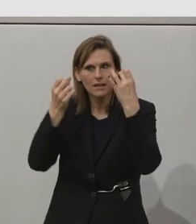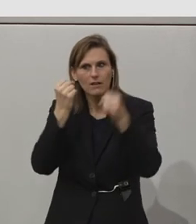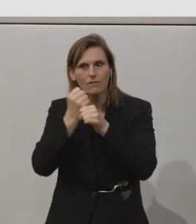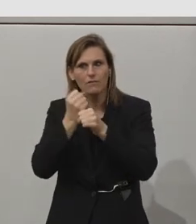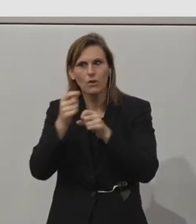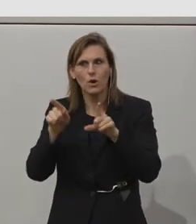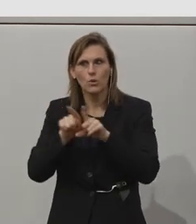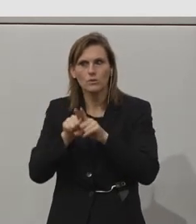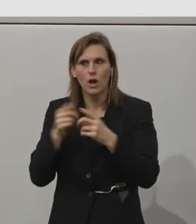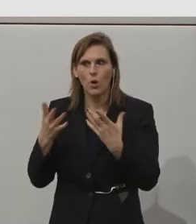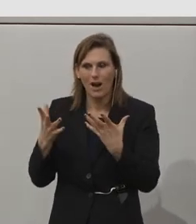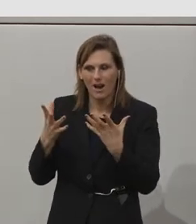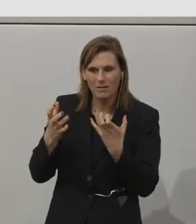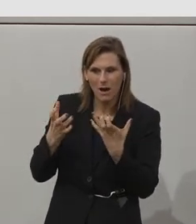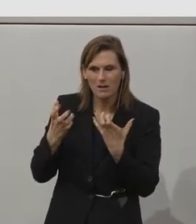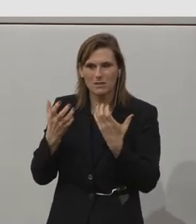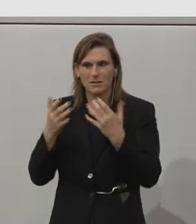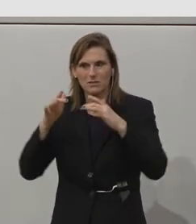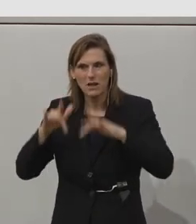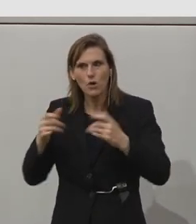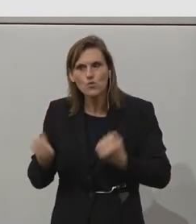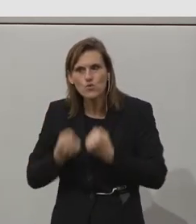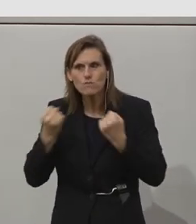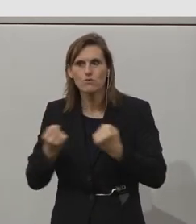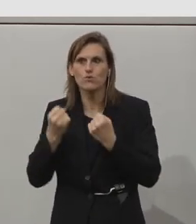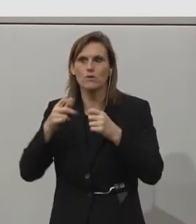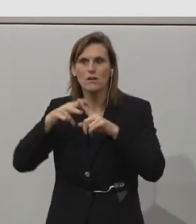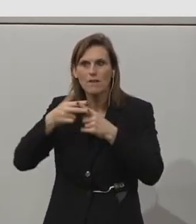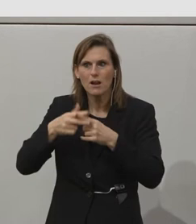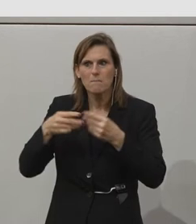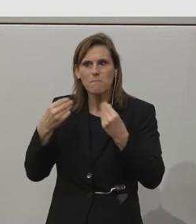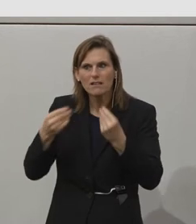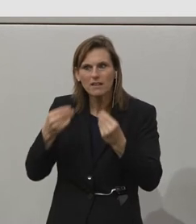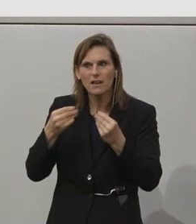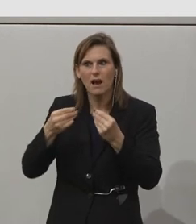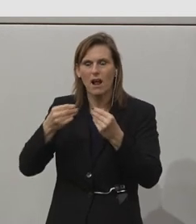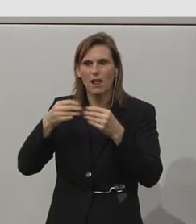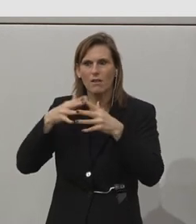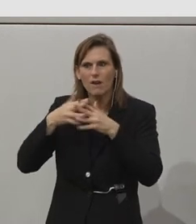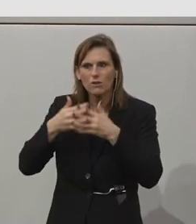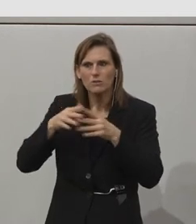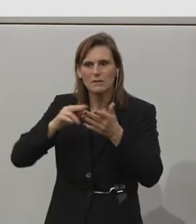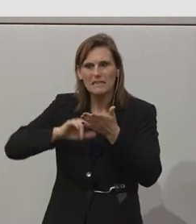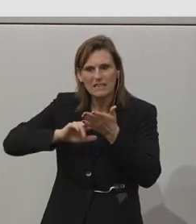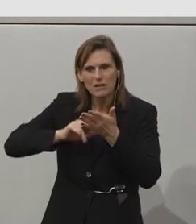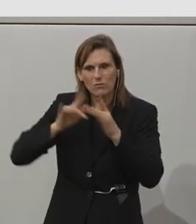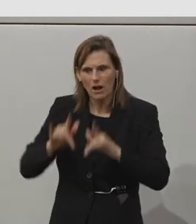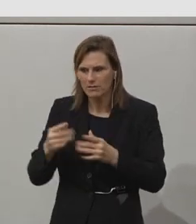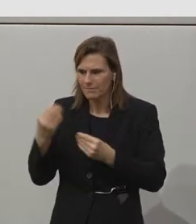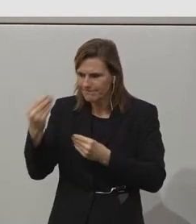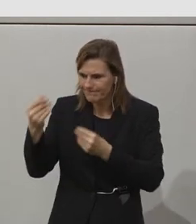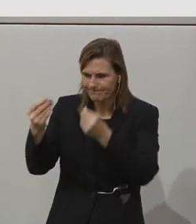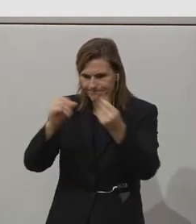Makerspace und eine Werkstatt, wo man Materialien, Werkzeuge, digitalisierte Instrumente in die Hand nimmt und